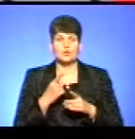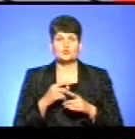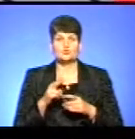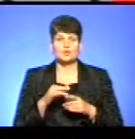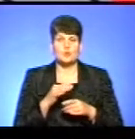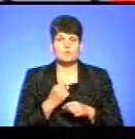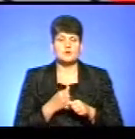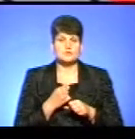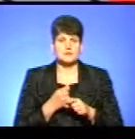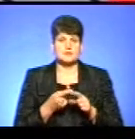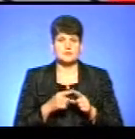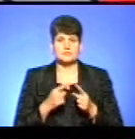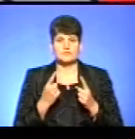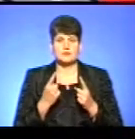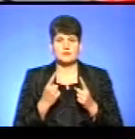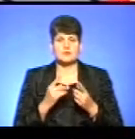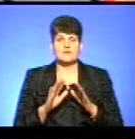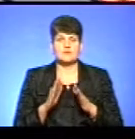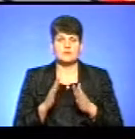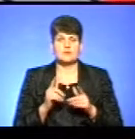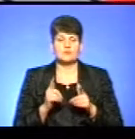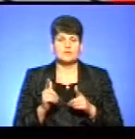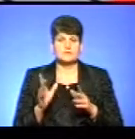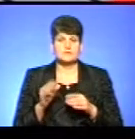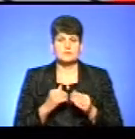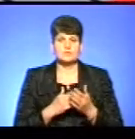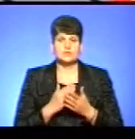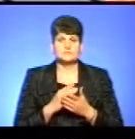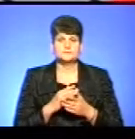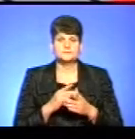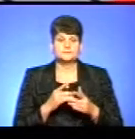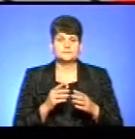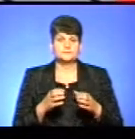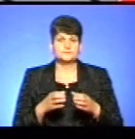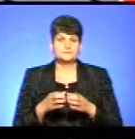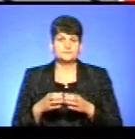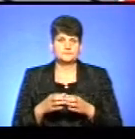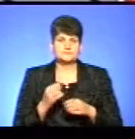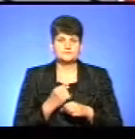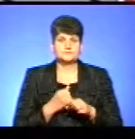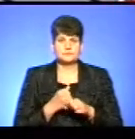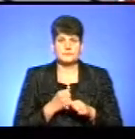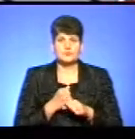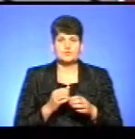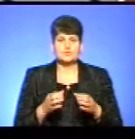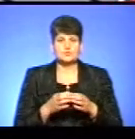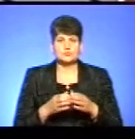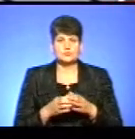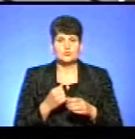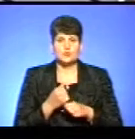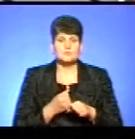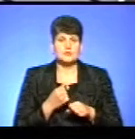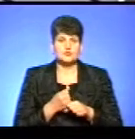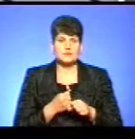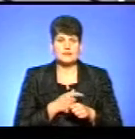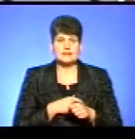найкомпромісніший варіант, на який погодилися всі політичні сили, які напрацьовувалися в робочій групі. допрацьований